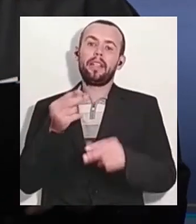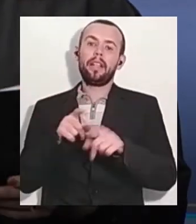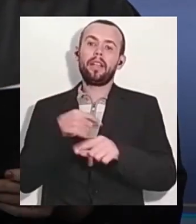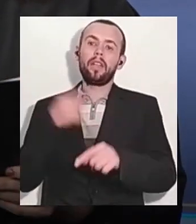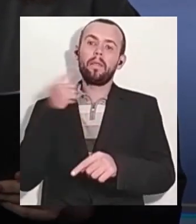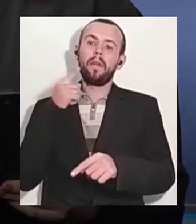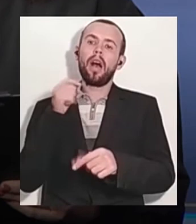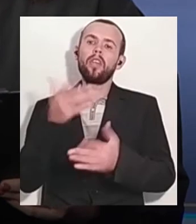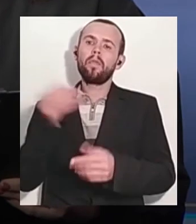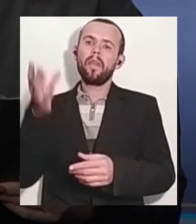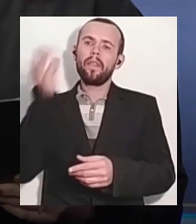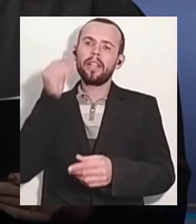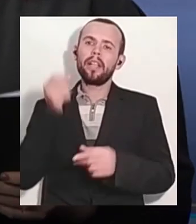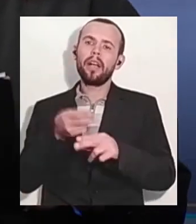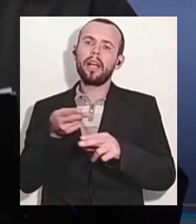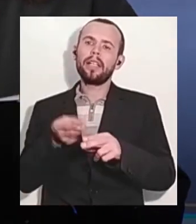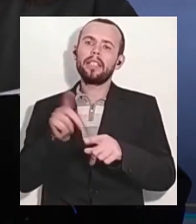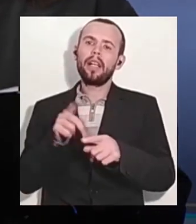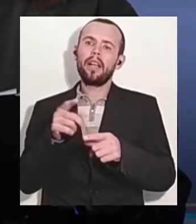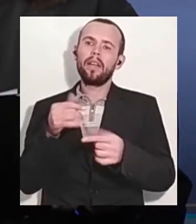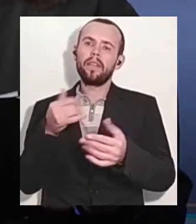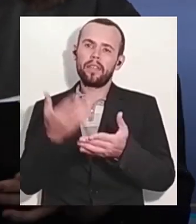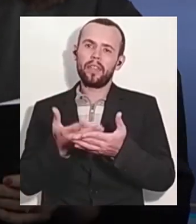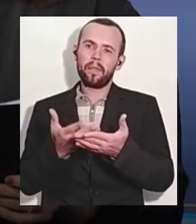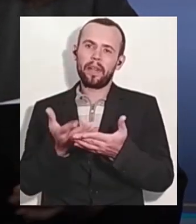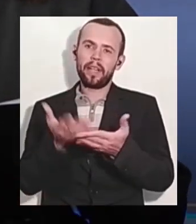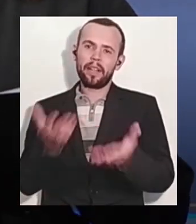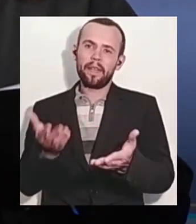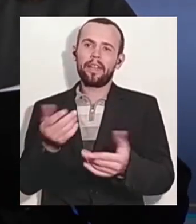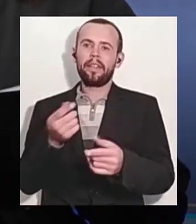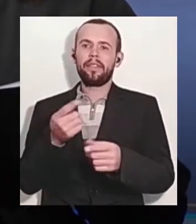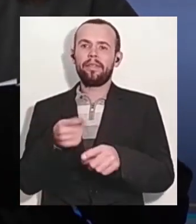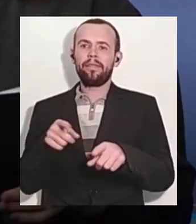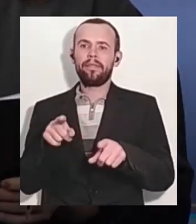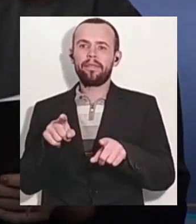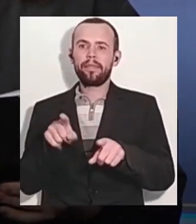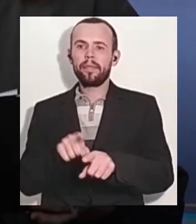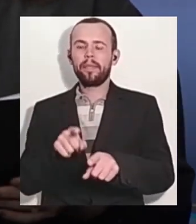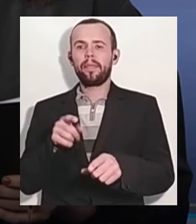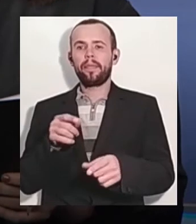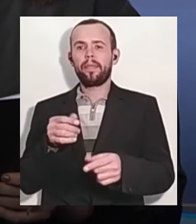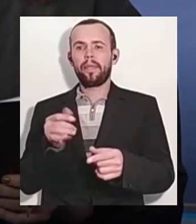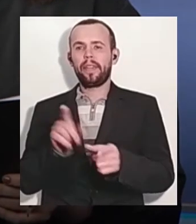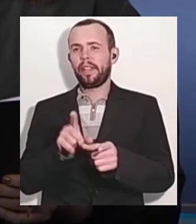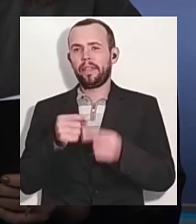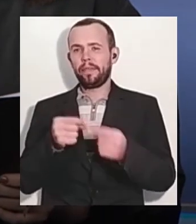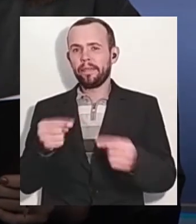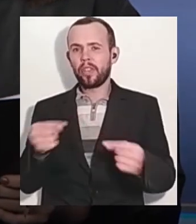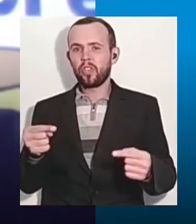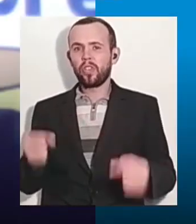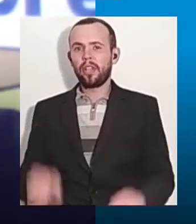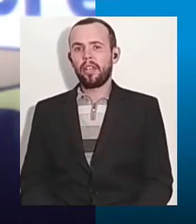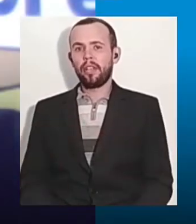як ваша правозвесна організація відслідковує цю реальну картину? Через комунікацію з родичами? Чи як?